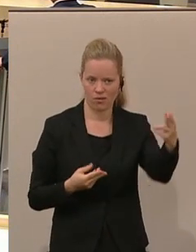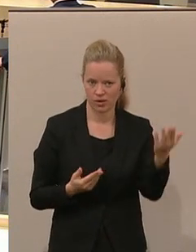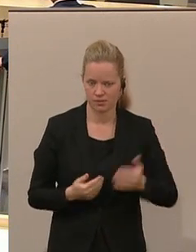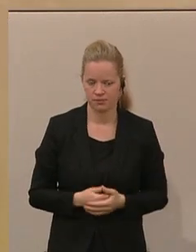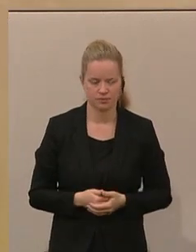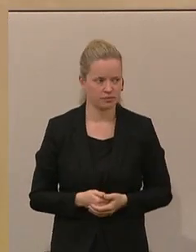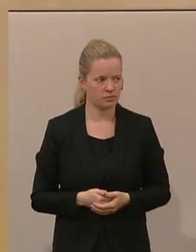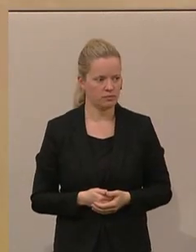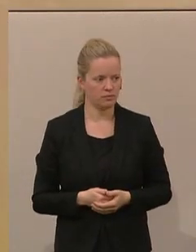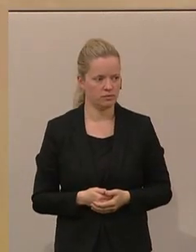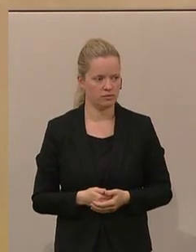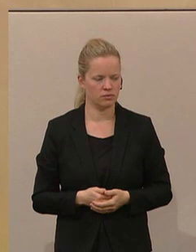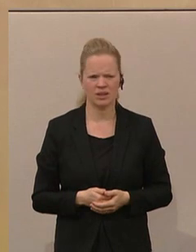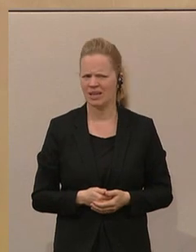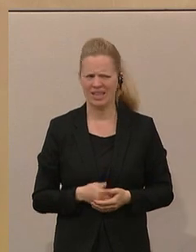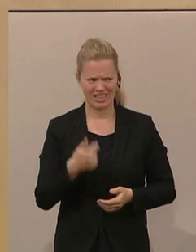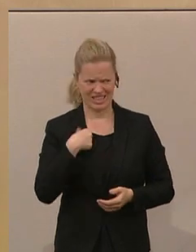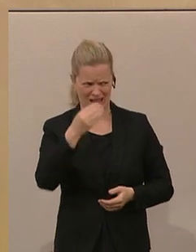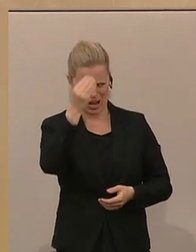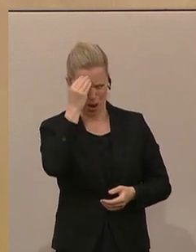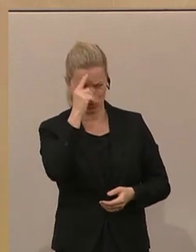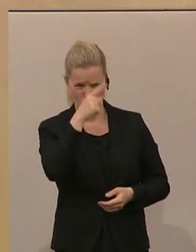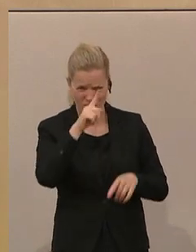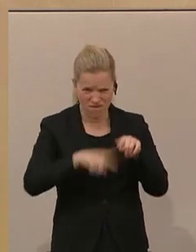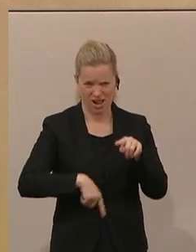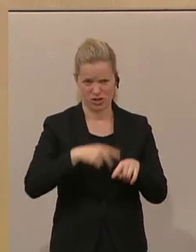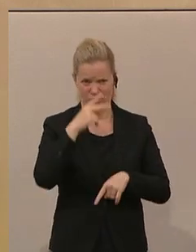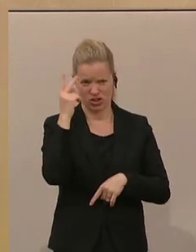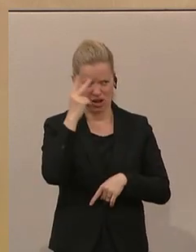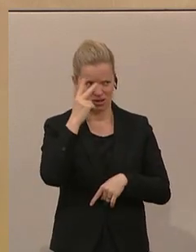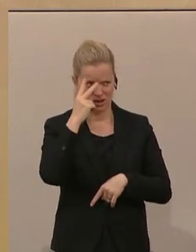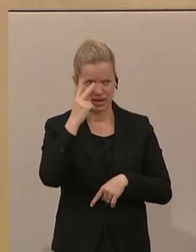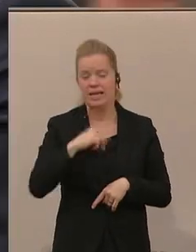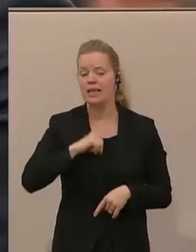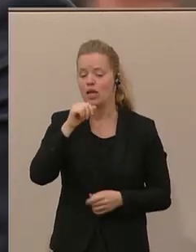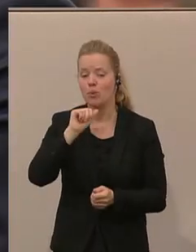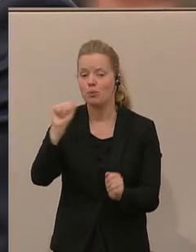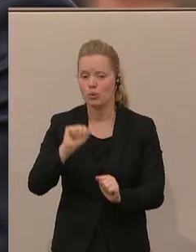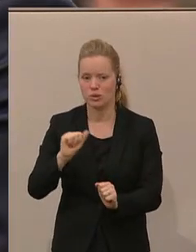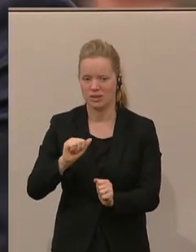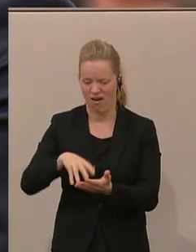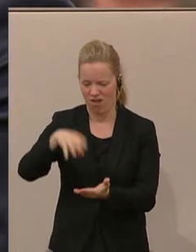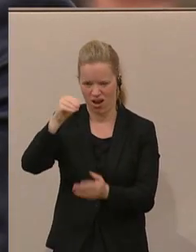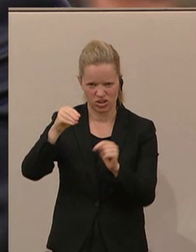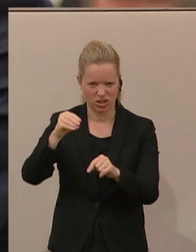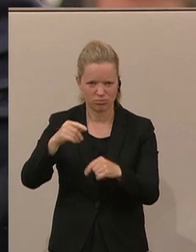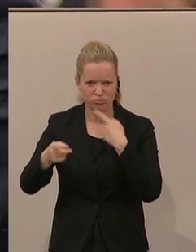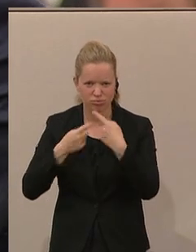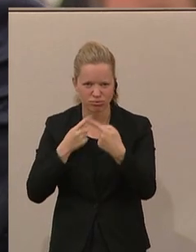Herr Abgeordneter, ich glaube, Sie haben mich falsch verstanden. Ich habe nicht vom Putzmittel, sondern vom Pommes gesprochen. Ich habe gesagt, es braucht kein